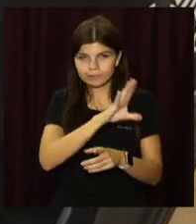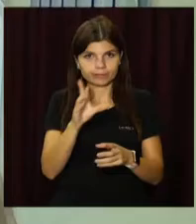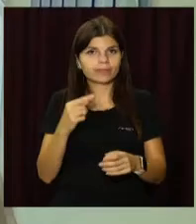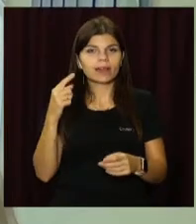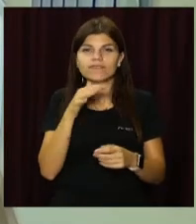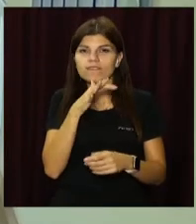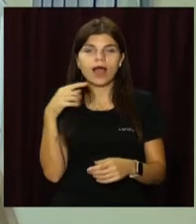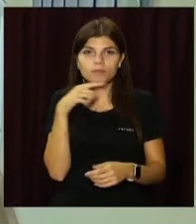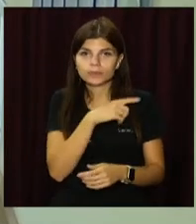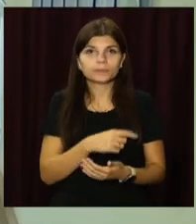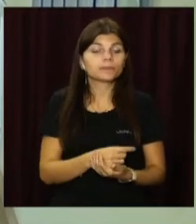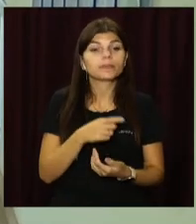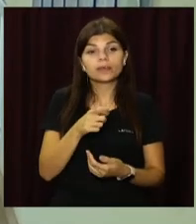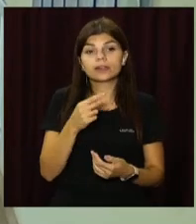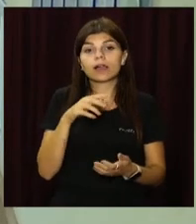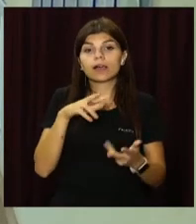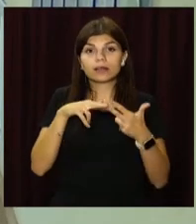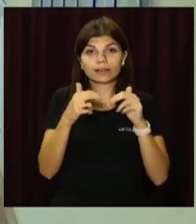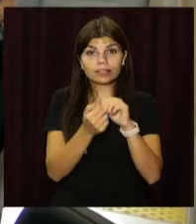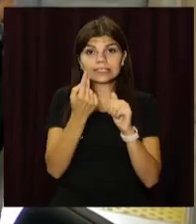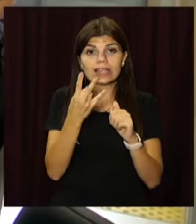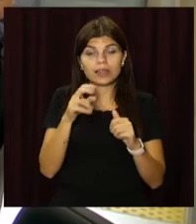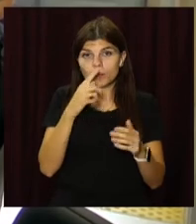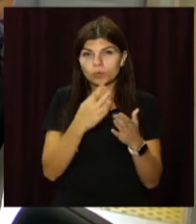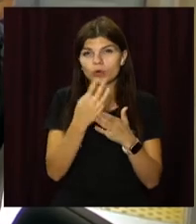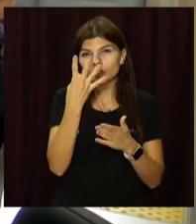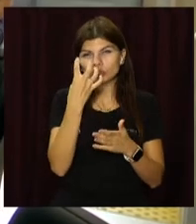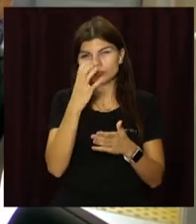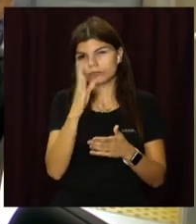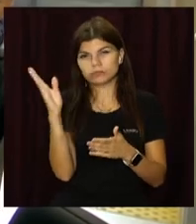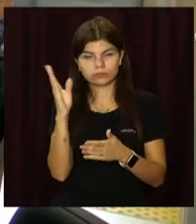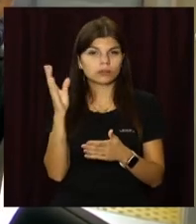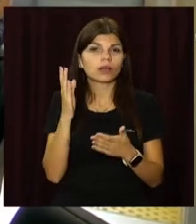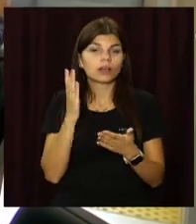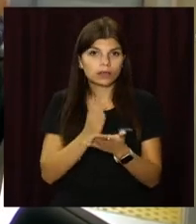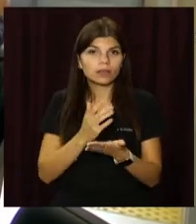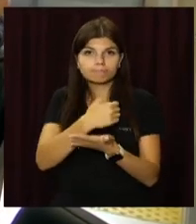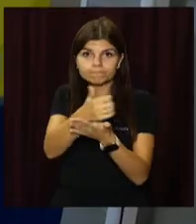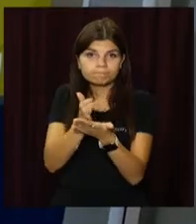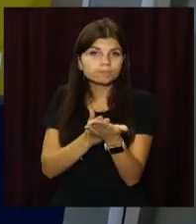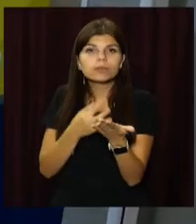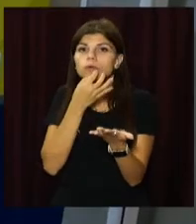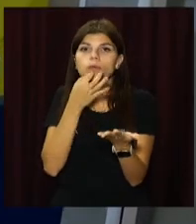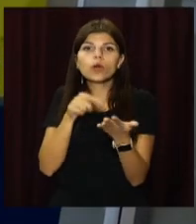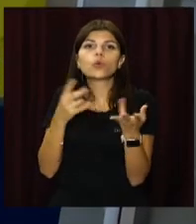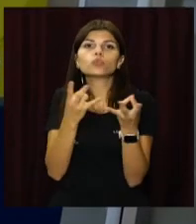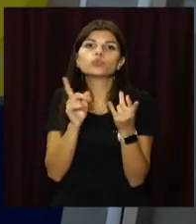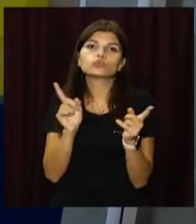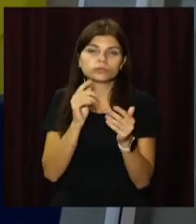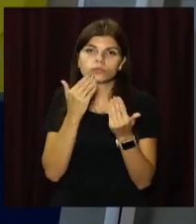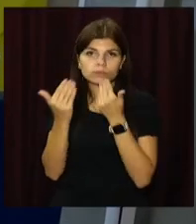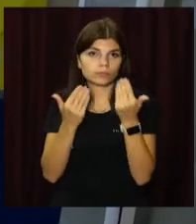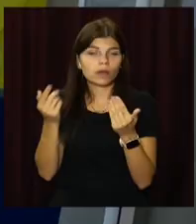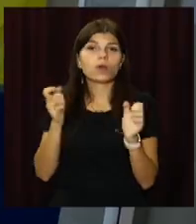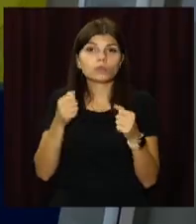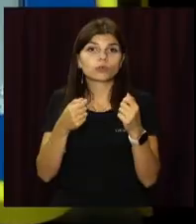кращими. Наразі у Кам'янському ЦНАПі доступні понад 4 сотні послуг. Скористатися ними можна як у головному офісі центру, так і трьох